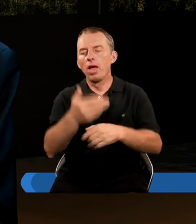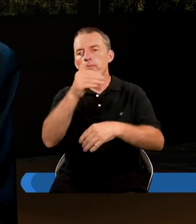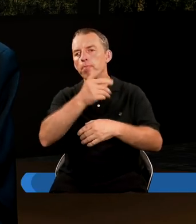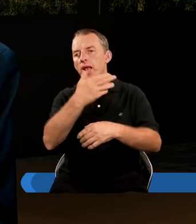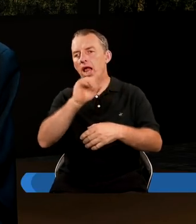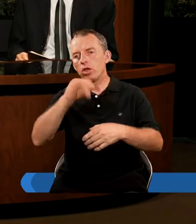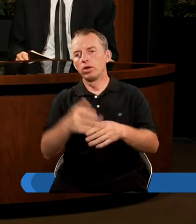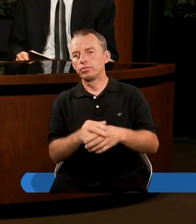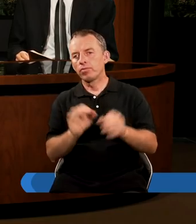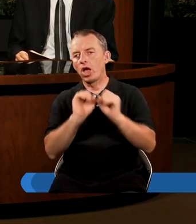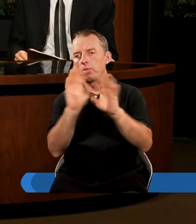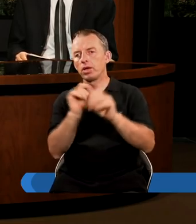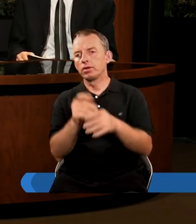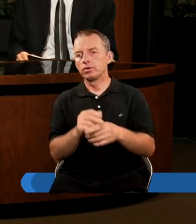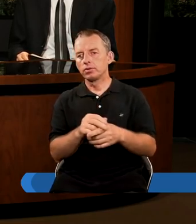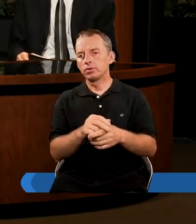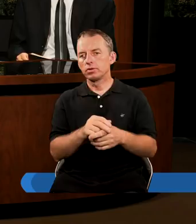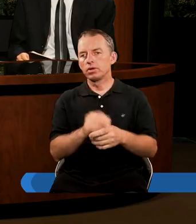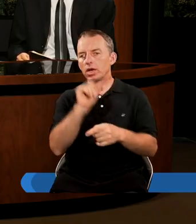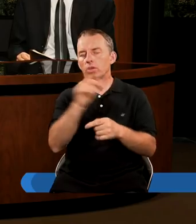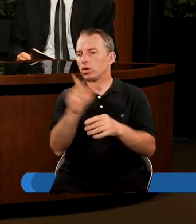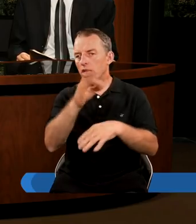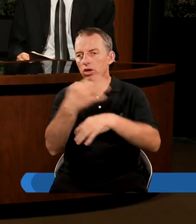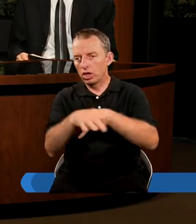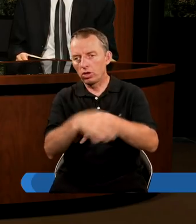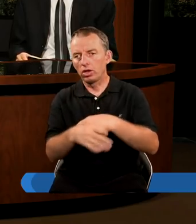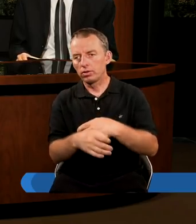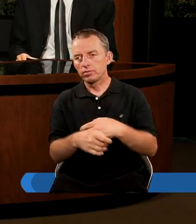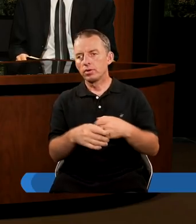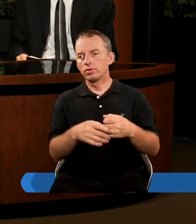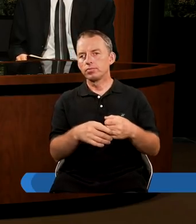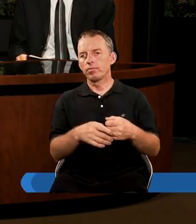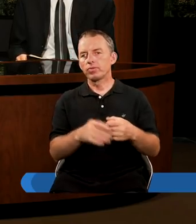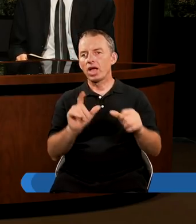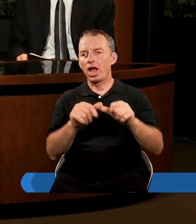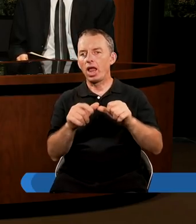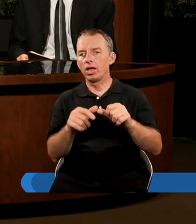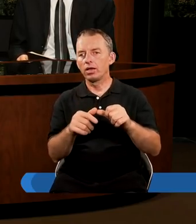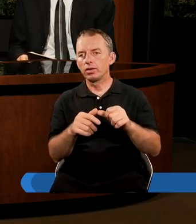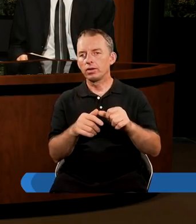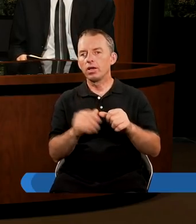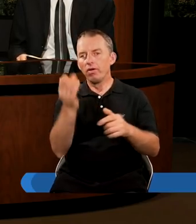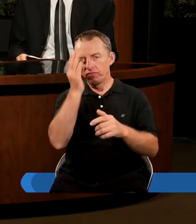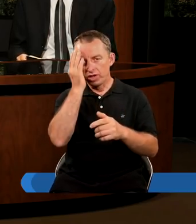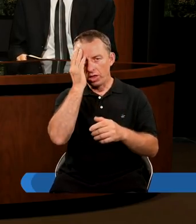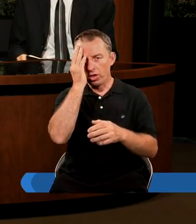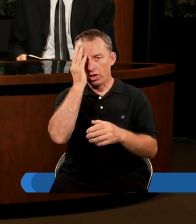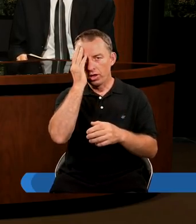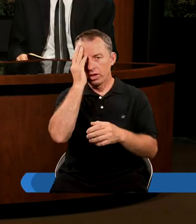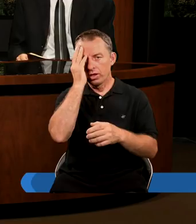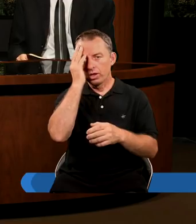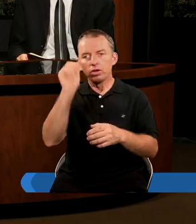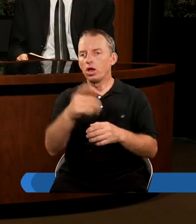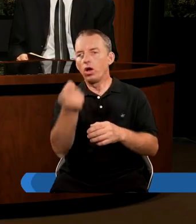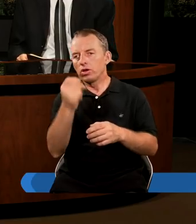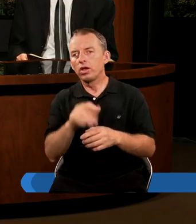milenium. Ale Apokalipsa jest trudna do zrozumienia jeszcze dla tych, którzy jej nie studiowali. Ale, aczkolwiek wiadomo, że częstokroć się